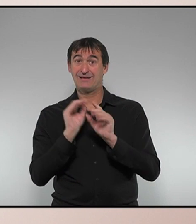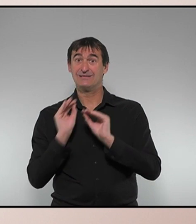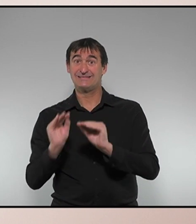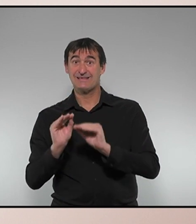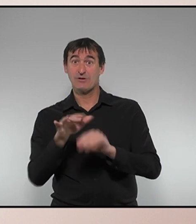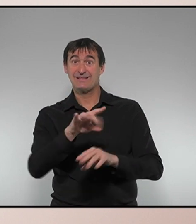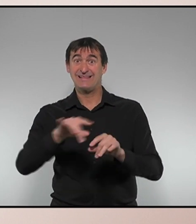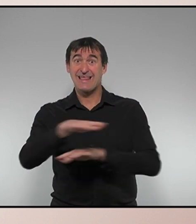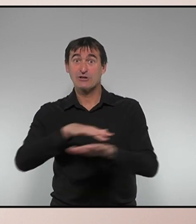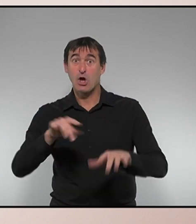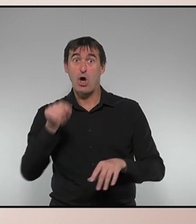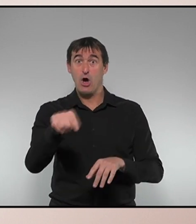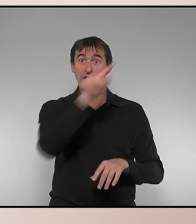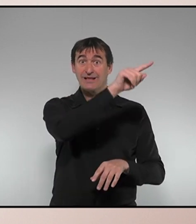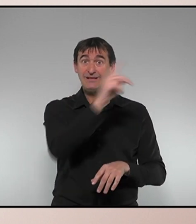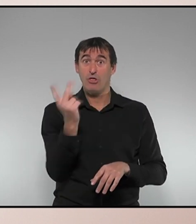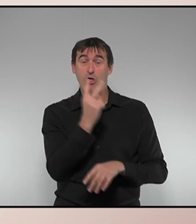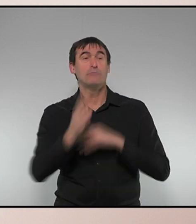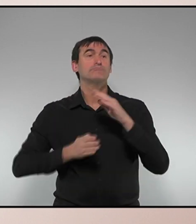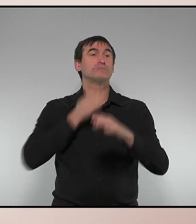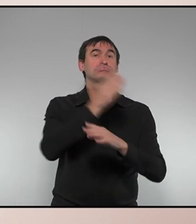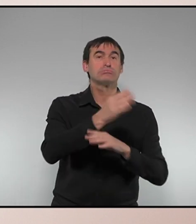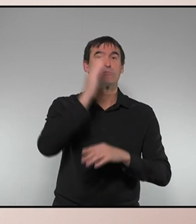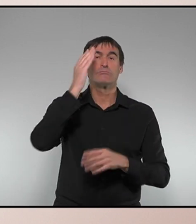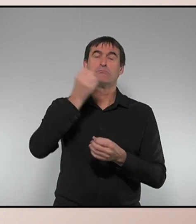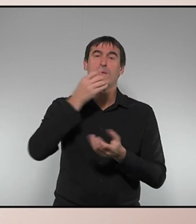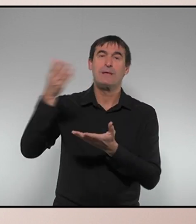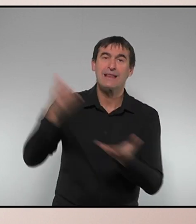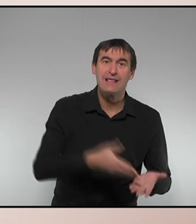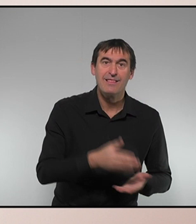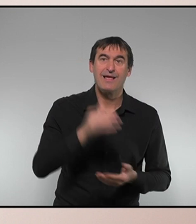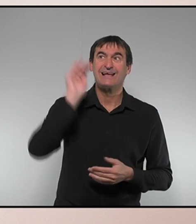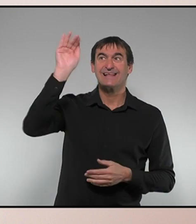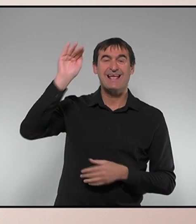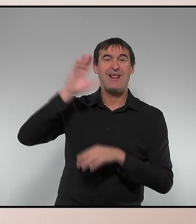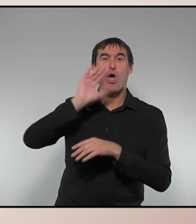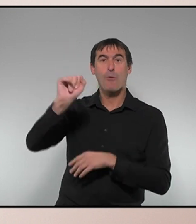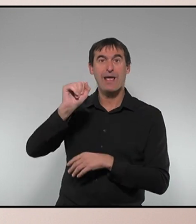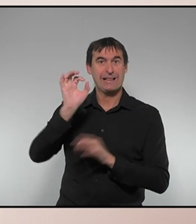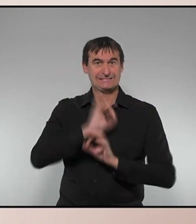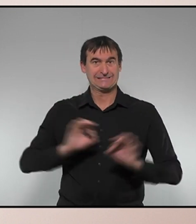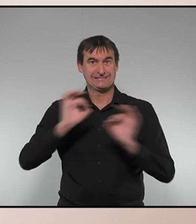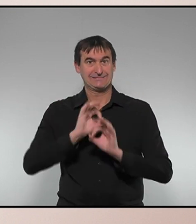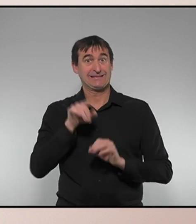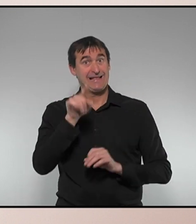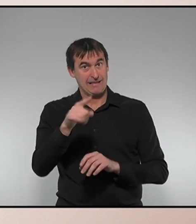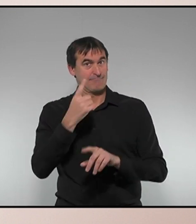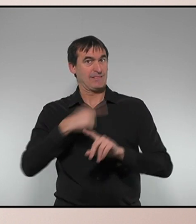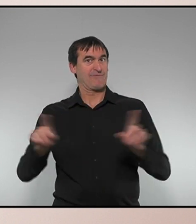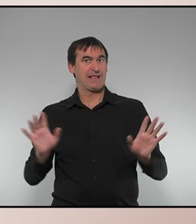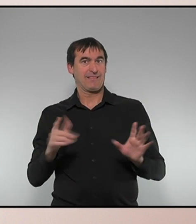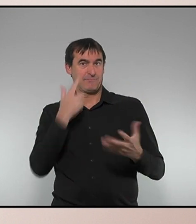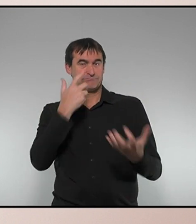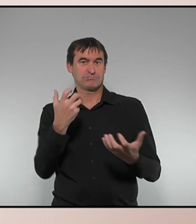van acudir a donar la benvinguda a representants de governs estrangers. Per tant, aquí hi ha una diferència